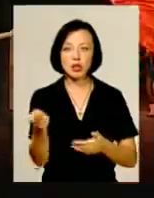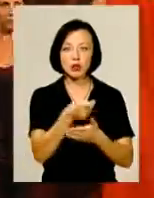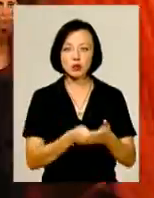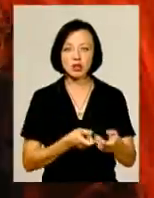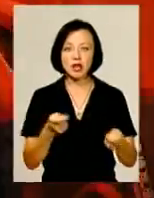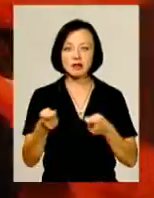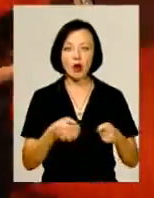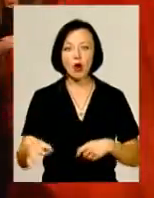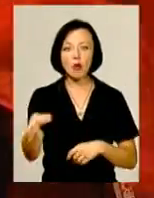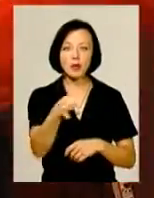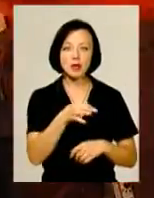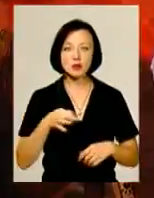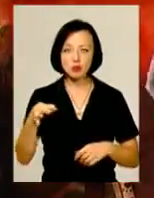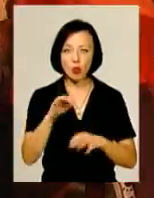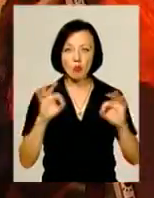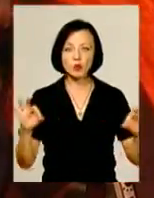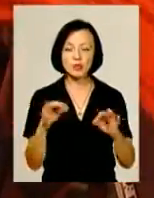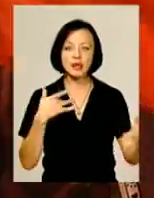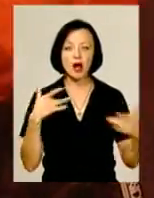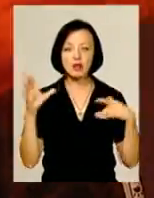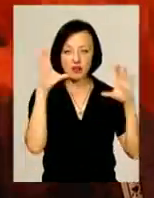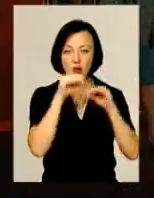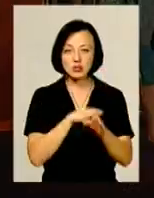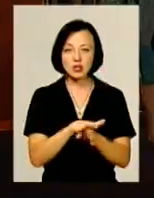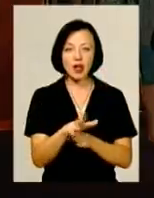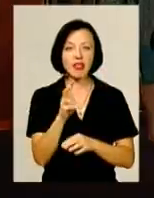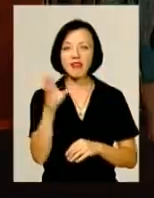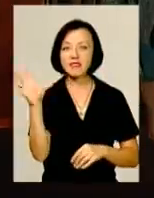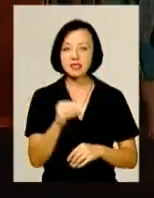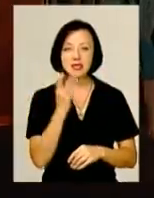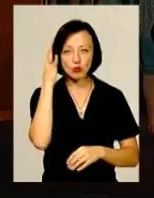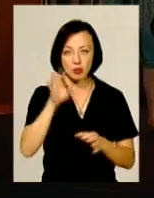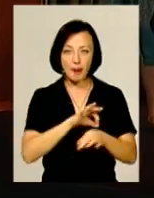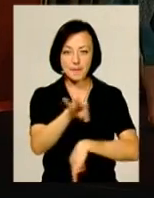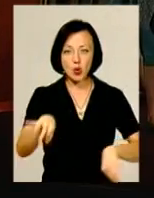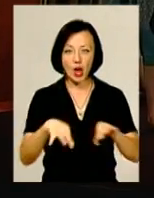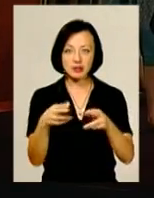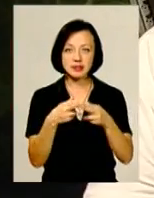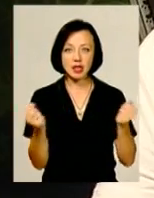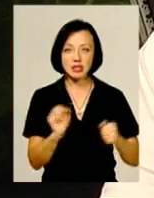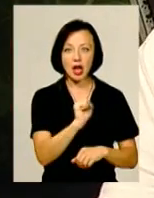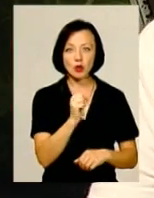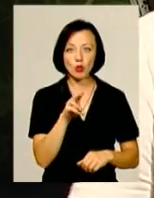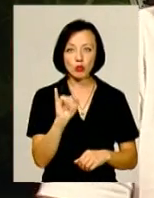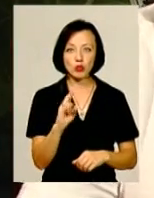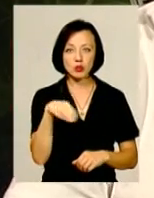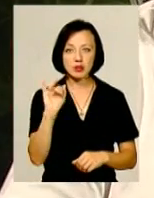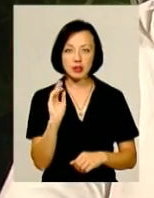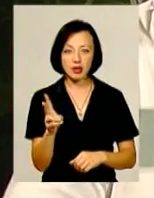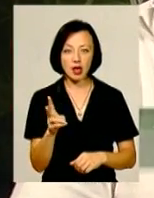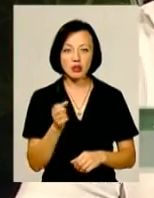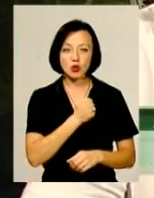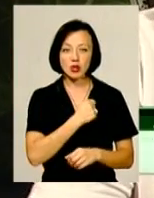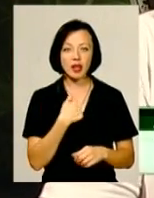Хмельницького обласного академічного муз-драматичного театру вдалося реалізувати не всі задумані проекти, зізнається Анатолій Пундик. Шкода, що я не встиг